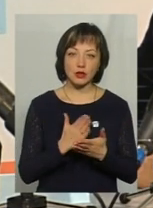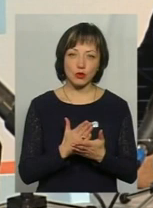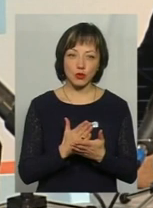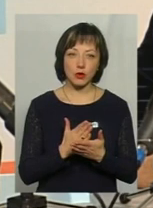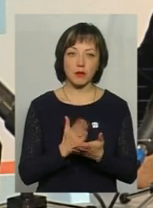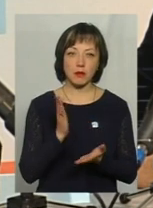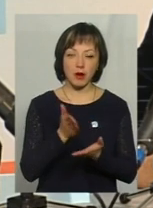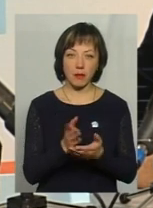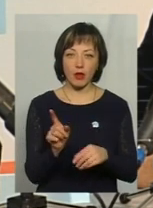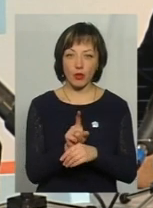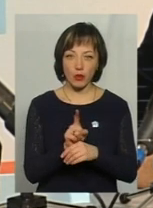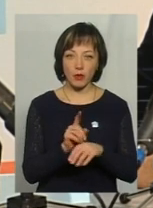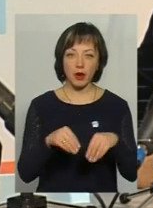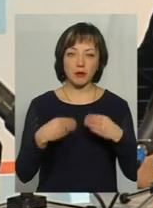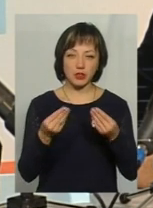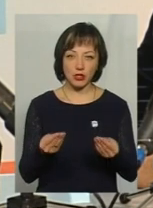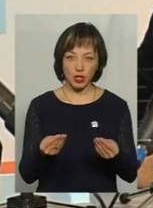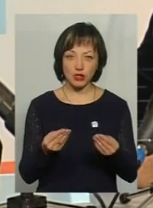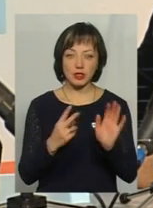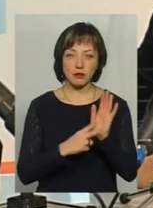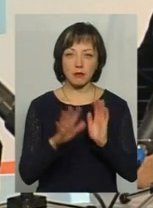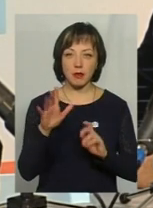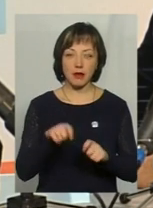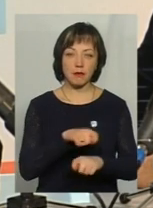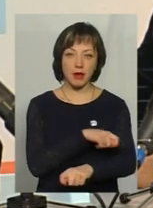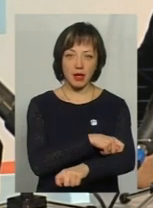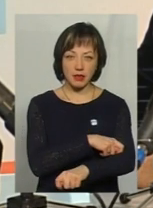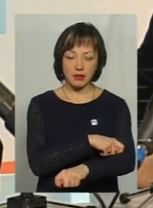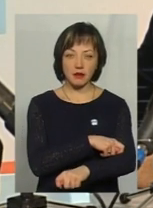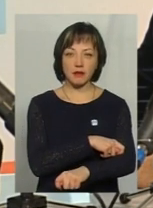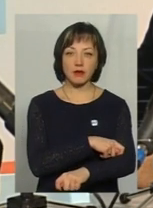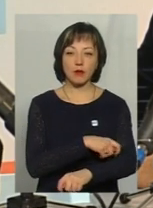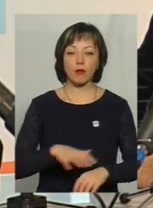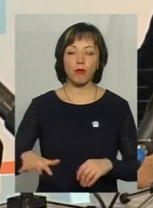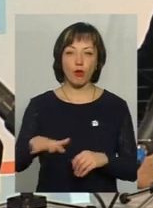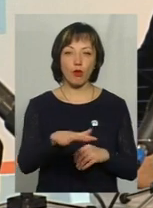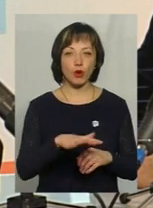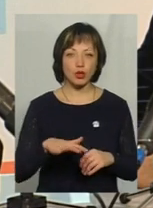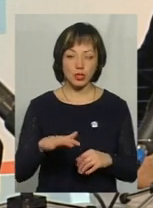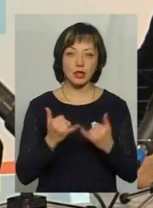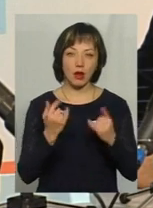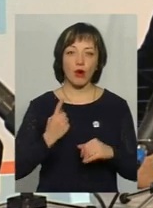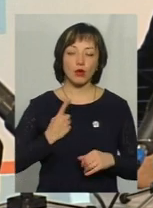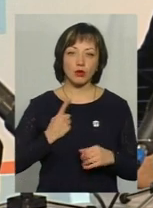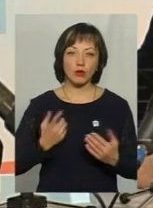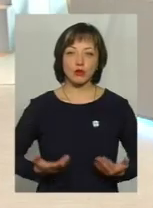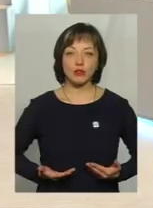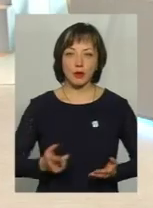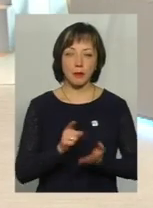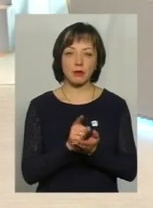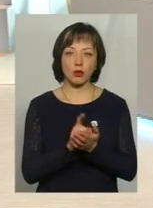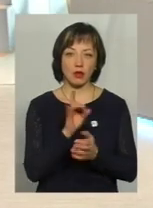пряма норма призначення на 75 квадратних метрів площі для одинокопроживаючих